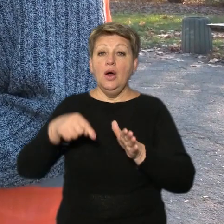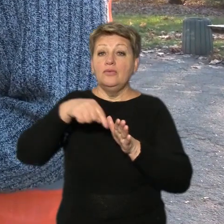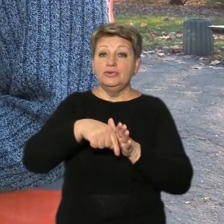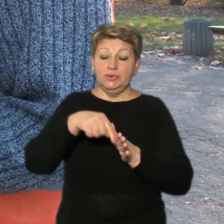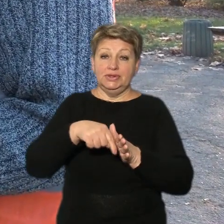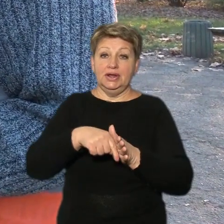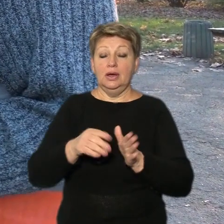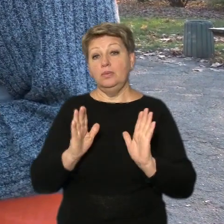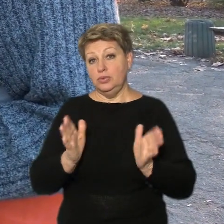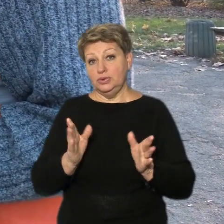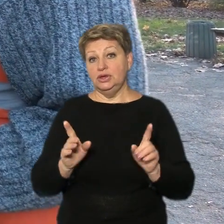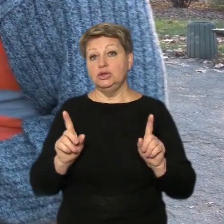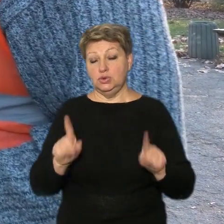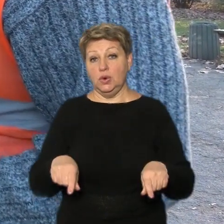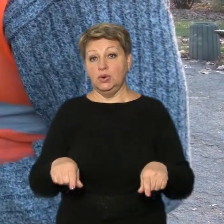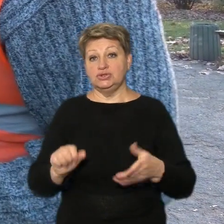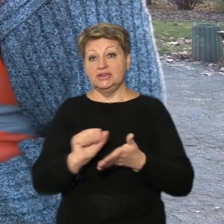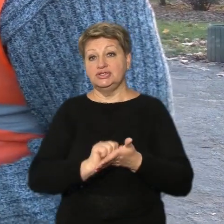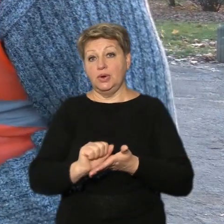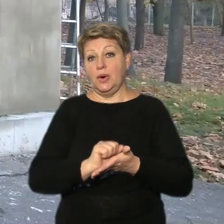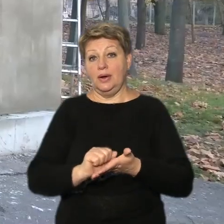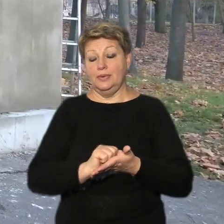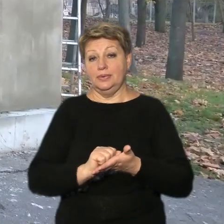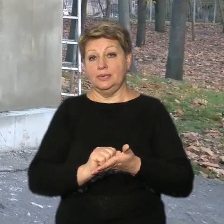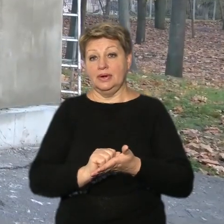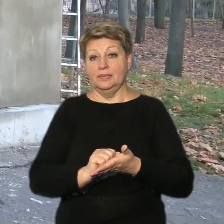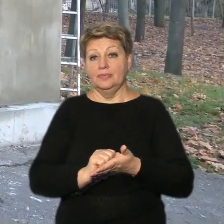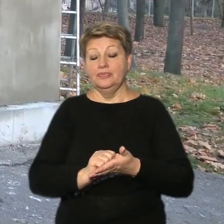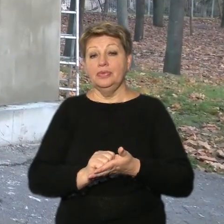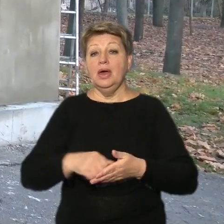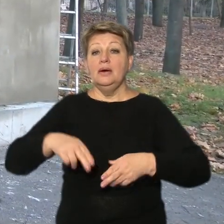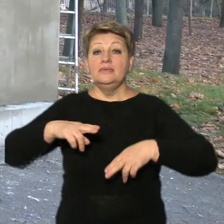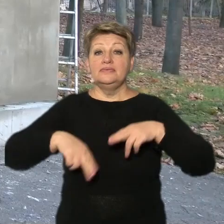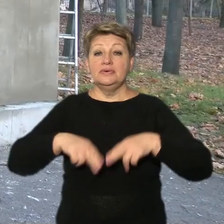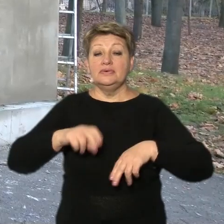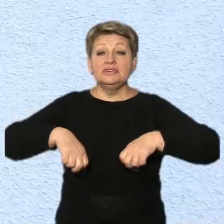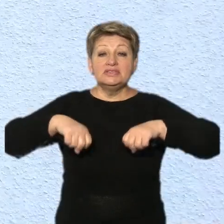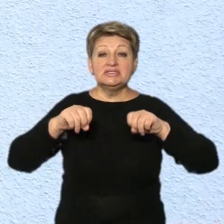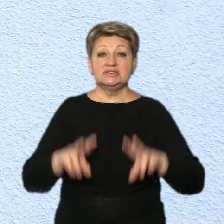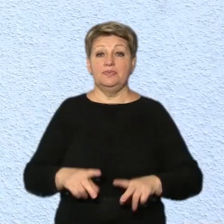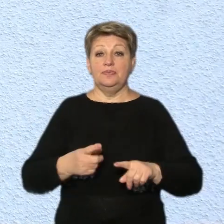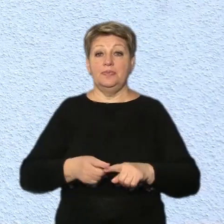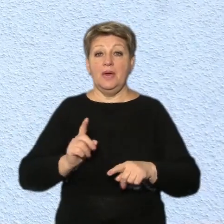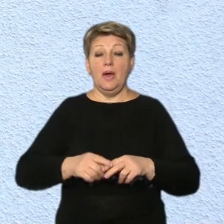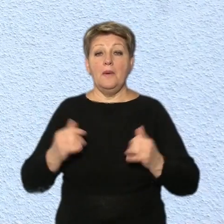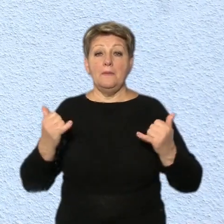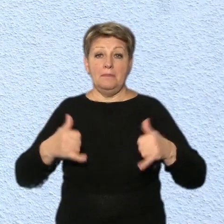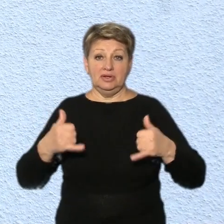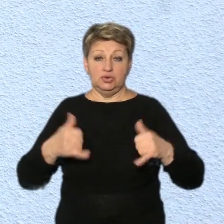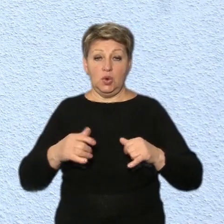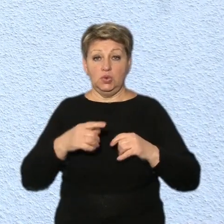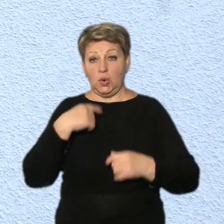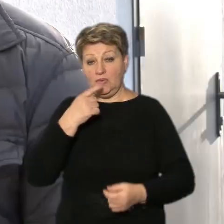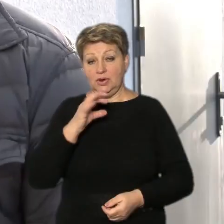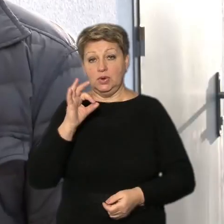буде теж штукатурка текстурна. Зведені вони зі спеціального ущільнючого бетону, говорить Олег